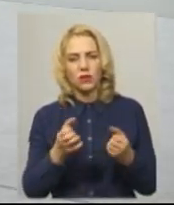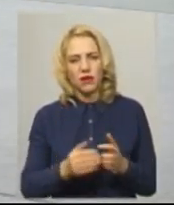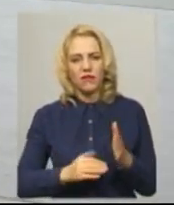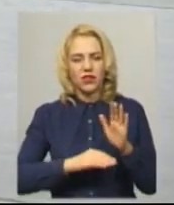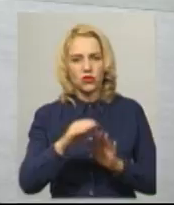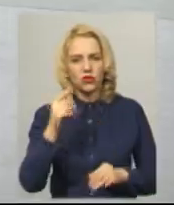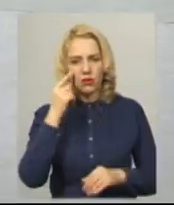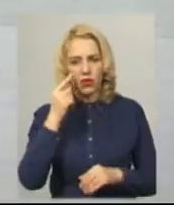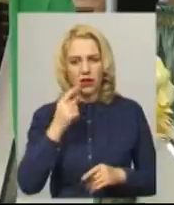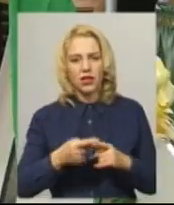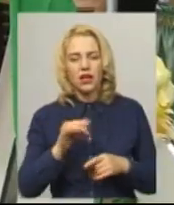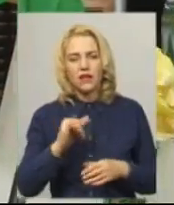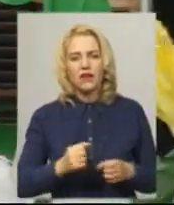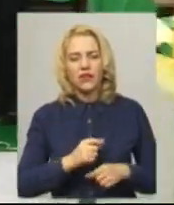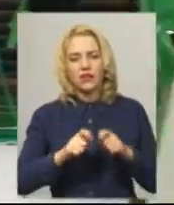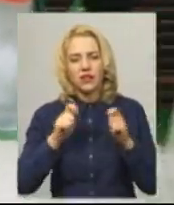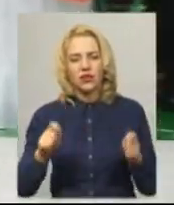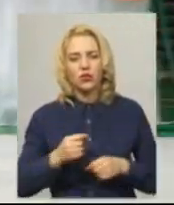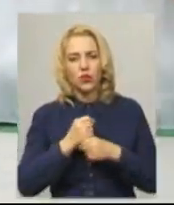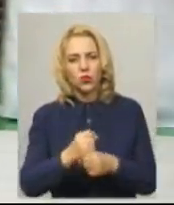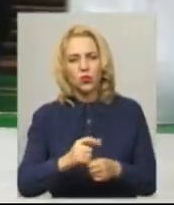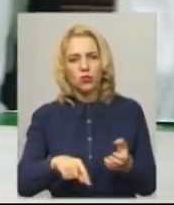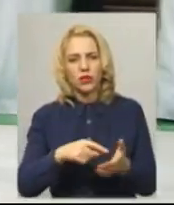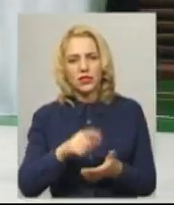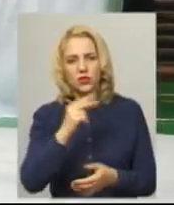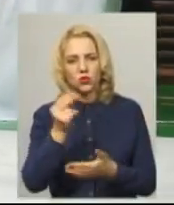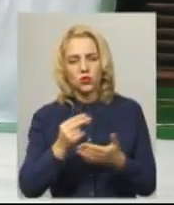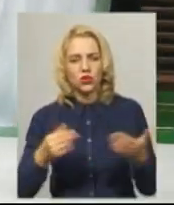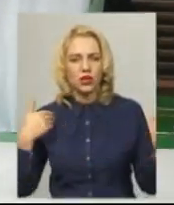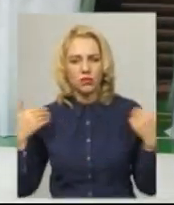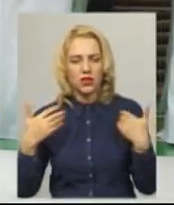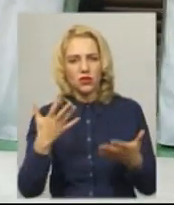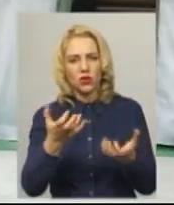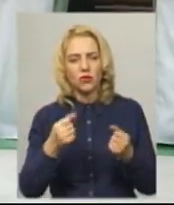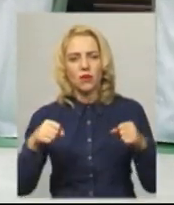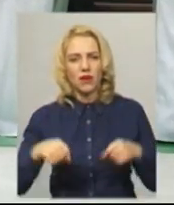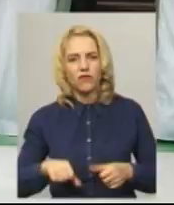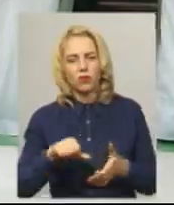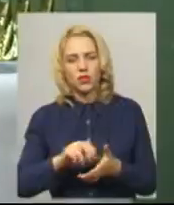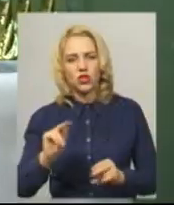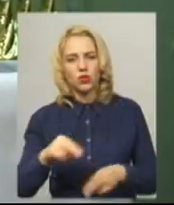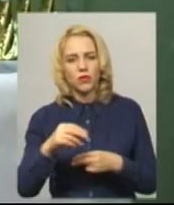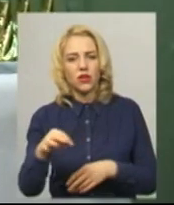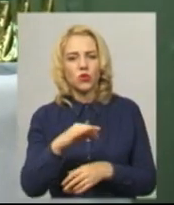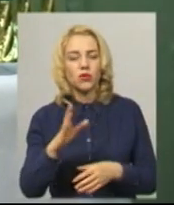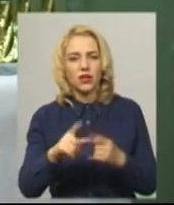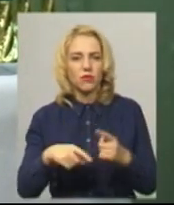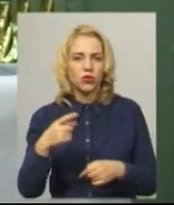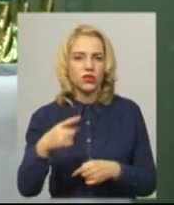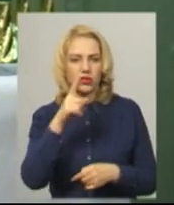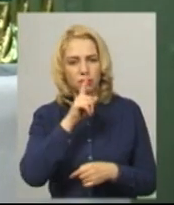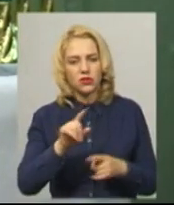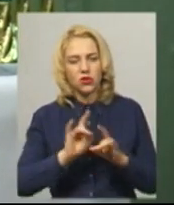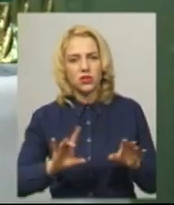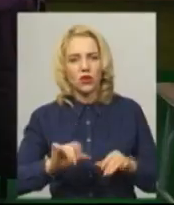результати на відкритому кубку міста з художньої гімнастики, отримали право виступати на чемпіонаті області, який відбудеться за місяць, каже